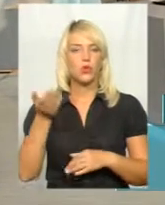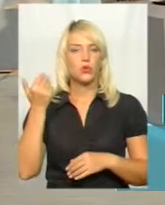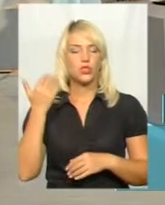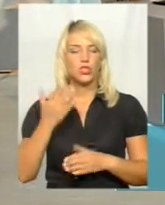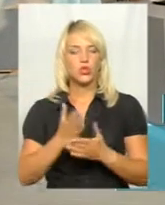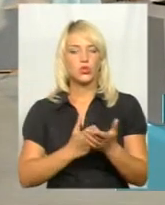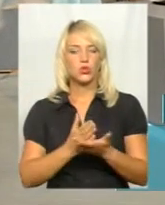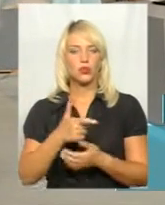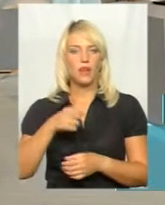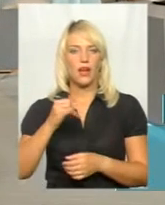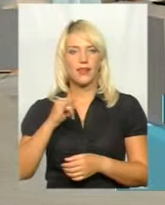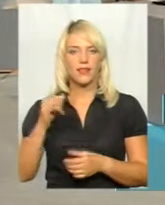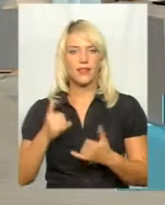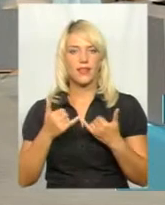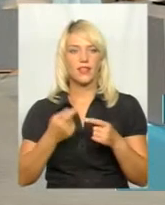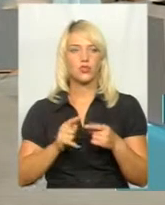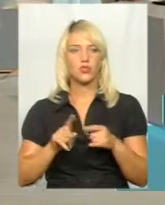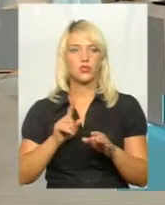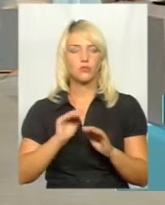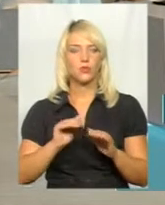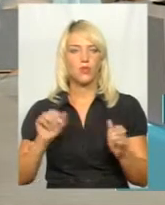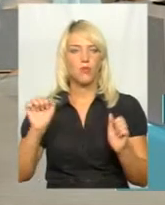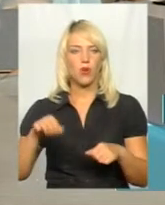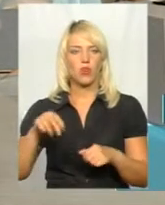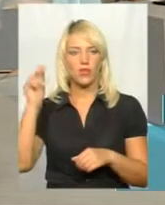служби ГАІ, так, для того, щоб діти могли навчатися?